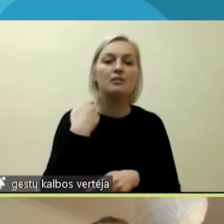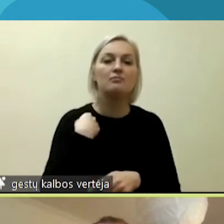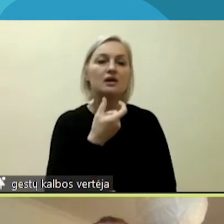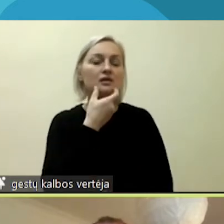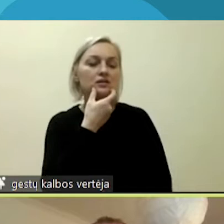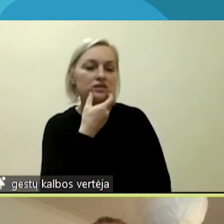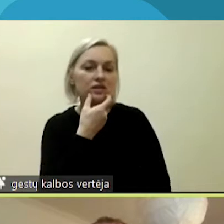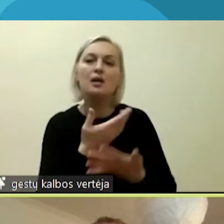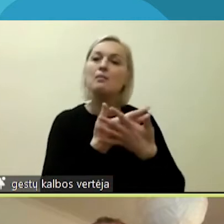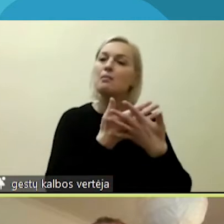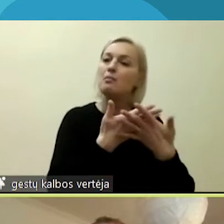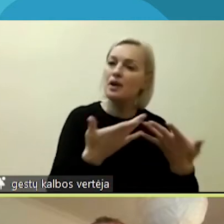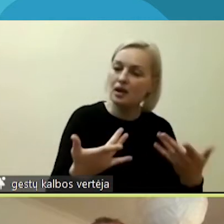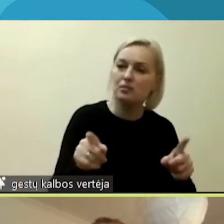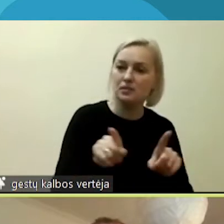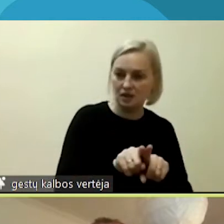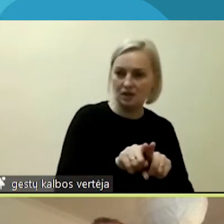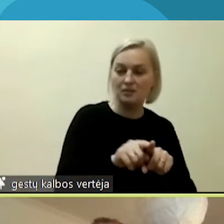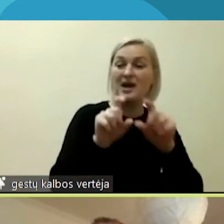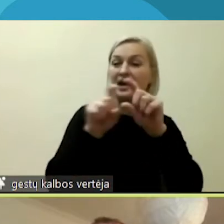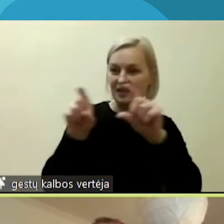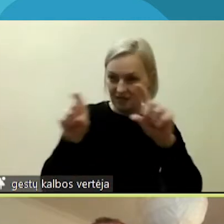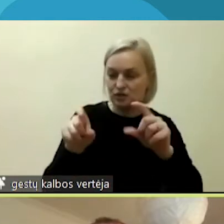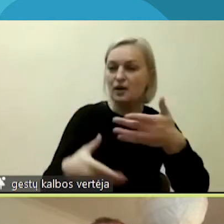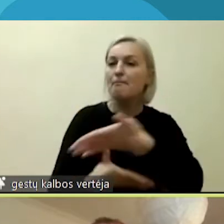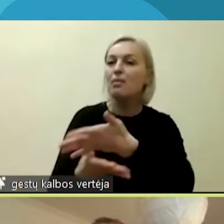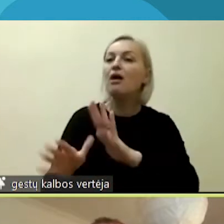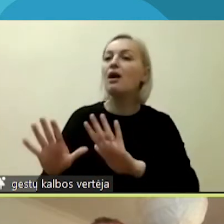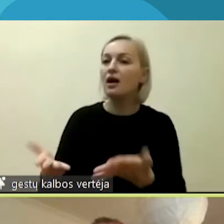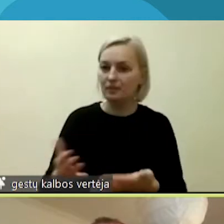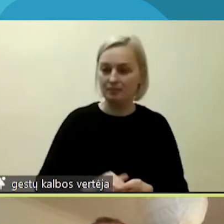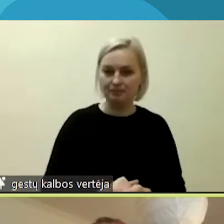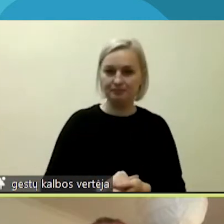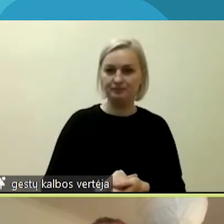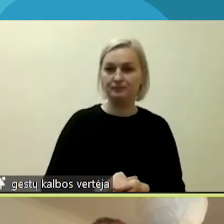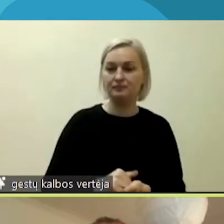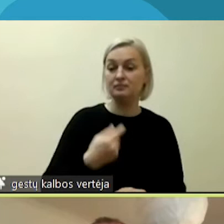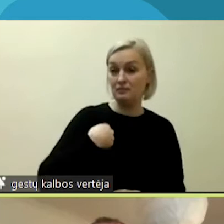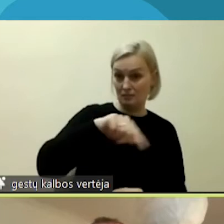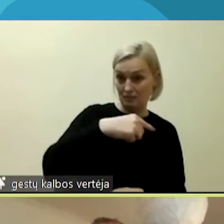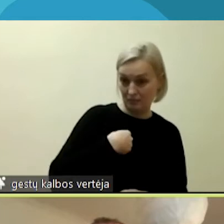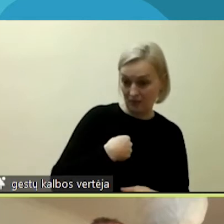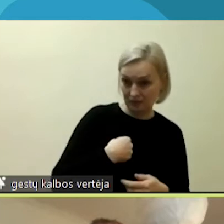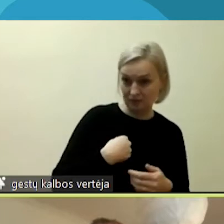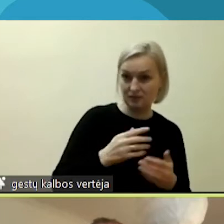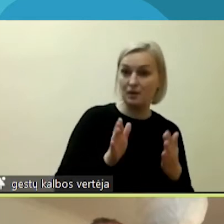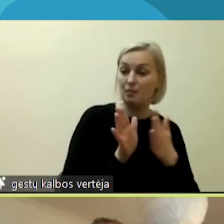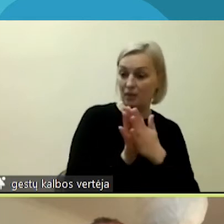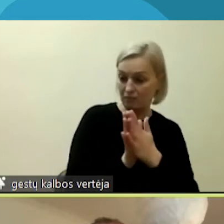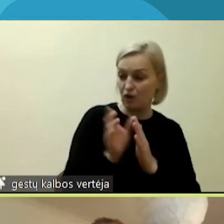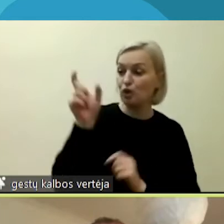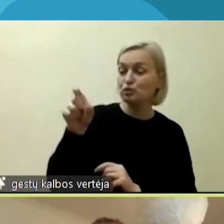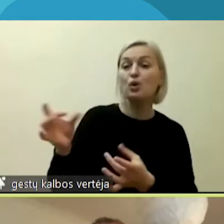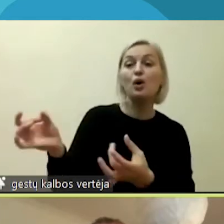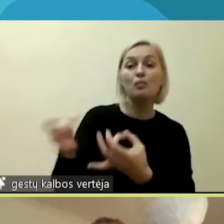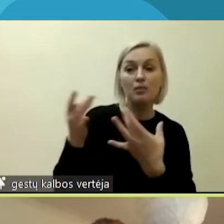priemonių ir kokio atsako imasi institucijos. Kitaip tariant, mes ne vien tik taip paprašome žmonių papasakoti,